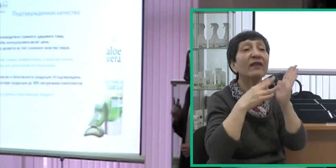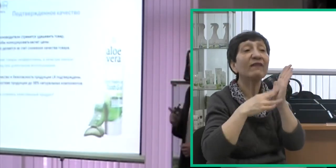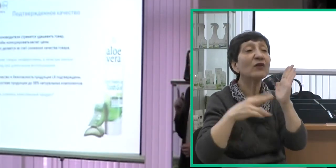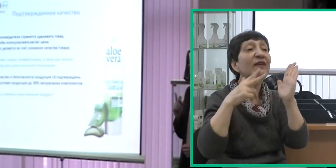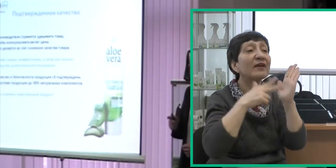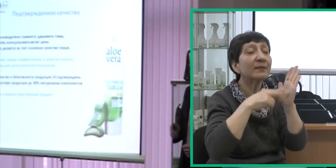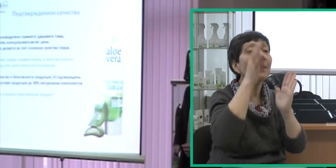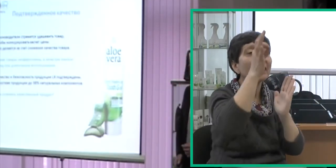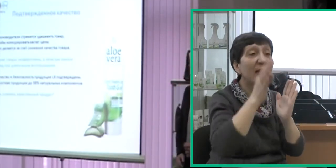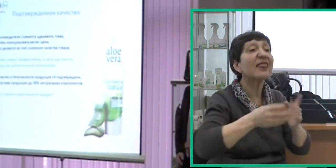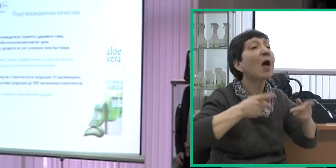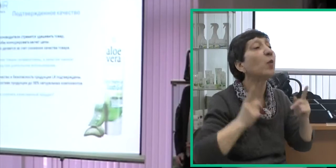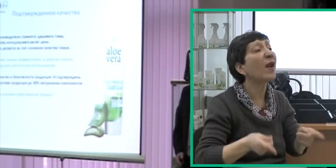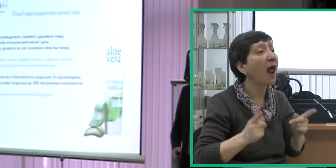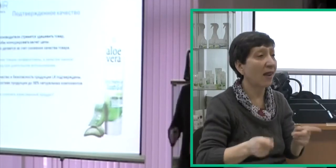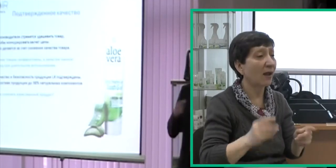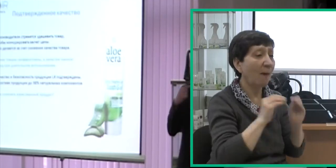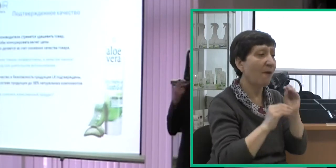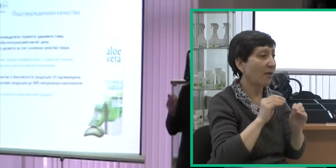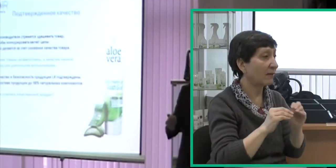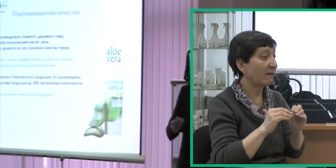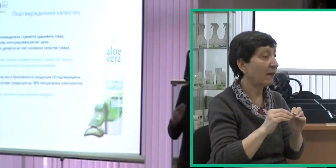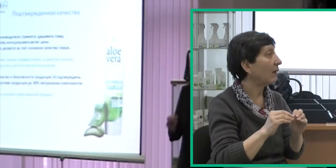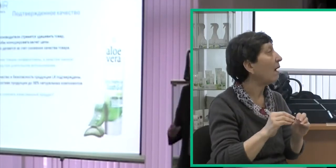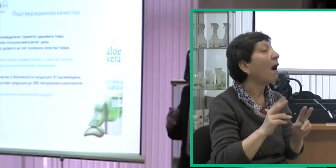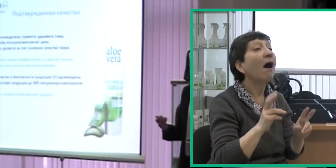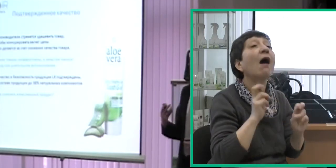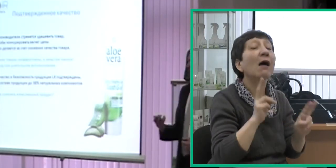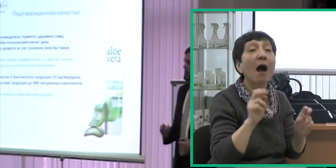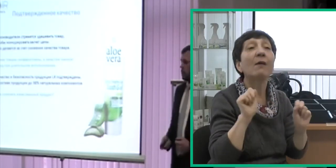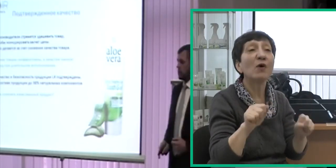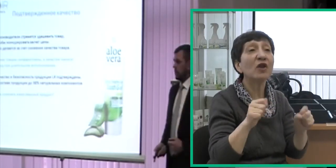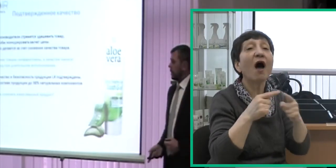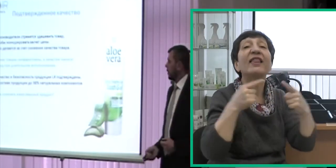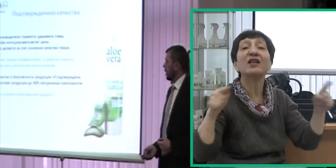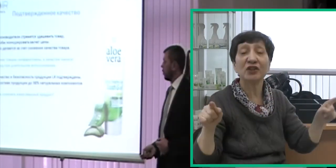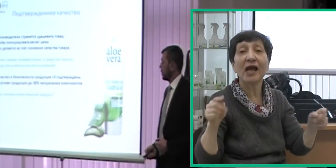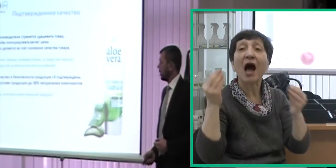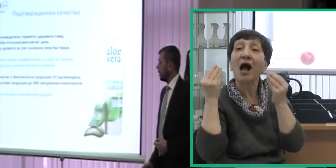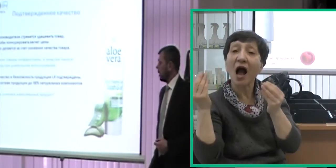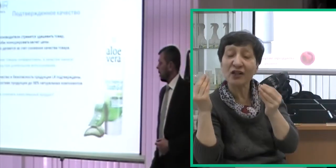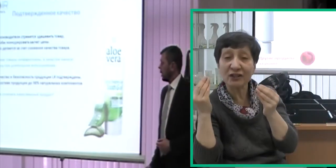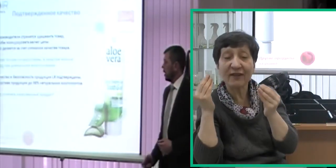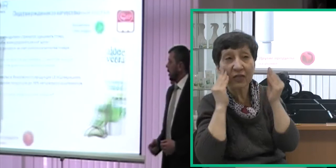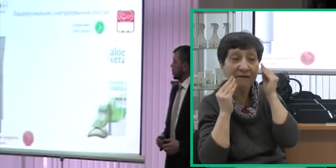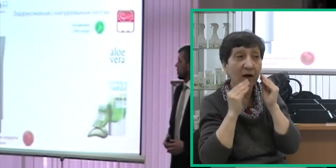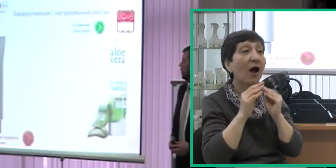% натуральных компонентов. Вот как же мы можем отличить качественный товар от